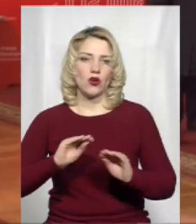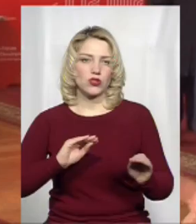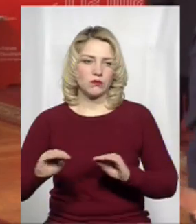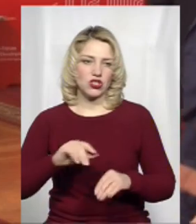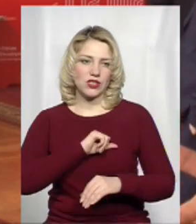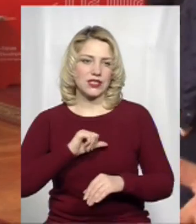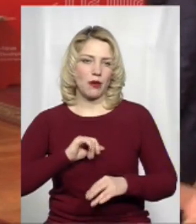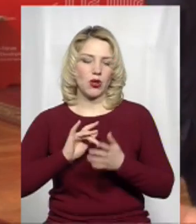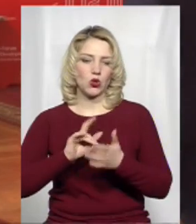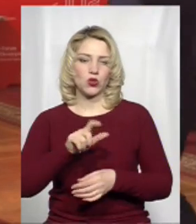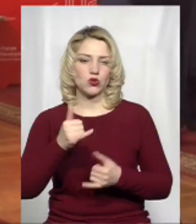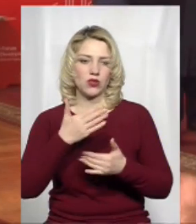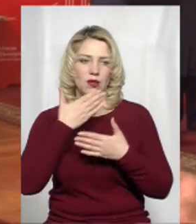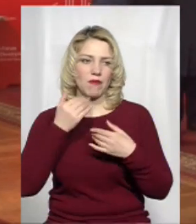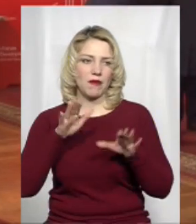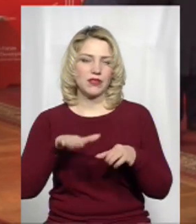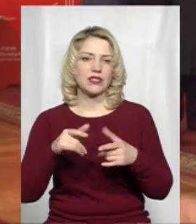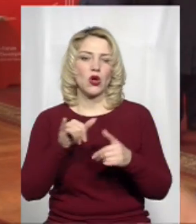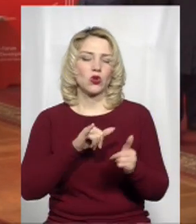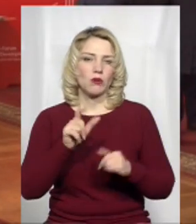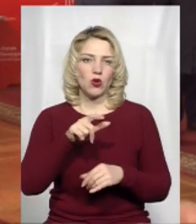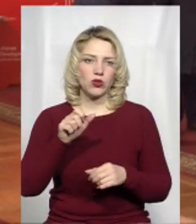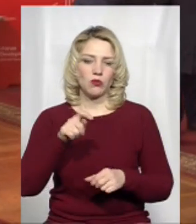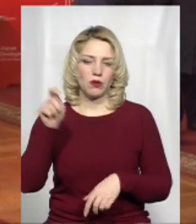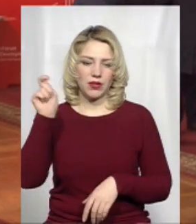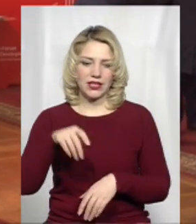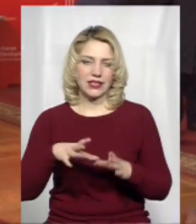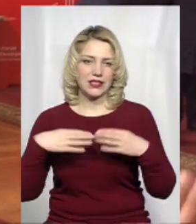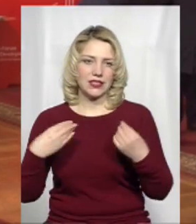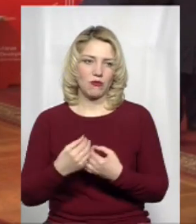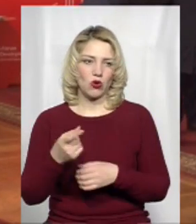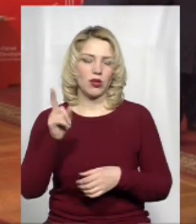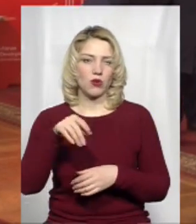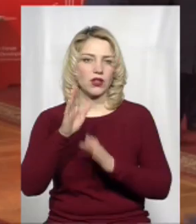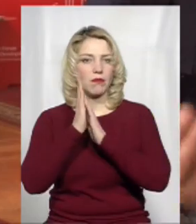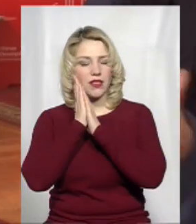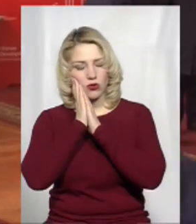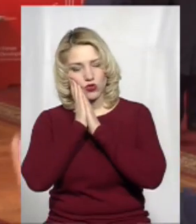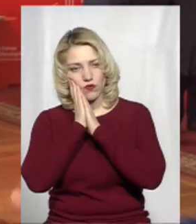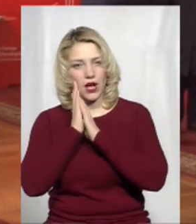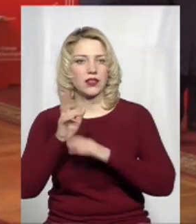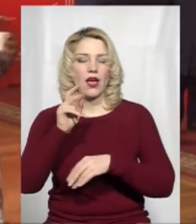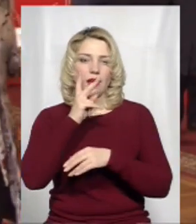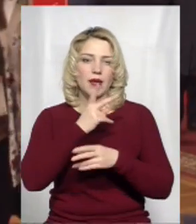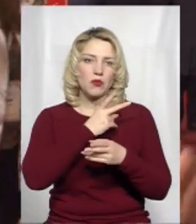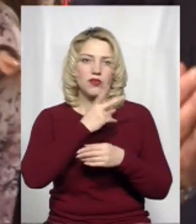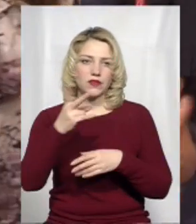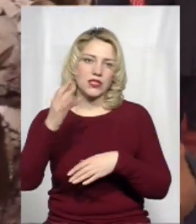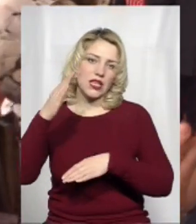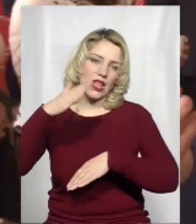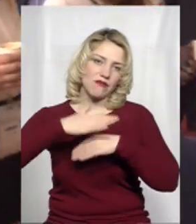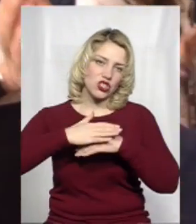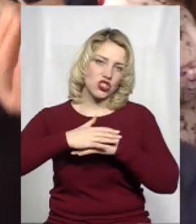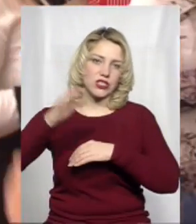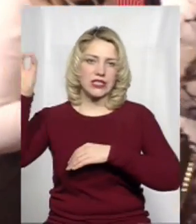Сьогодні в нас немає ні одного місця, де б люди приїхали з сім'єю і змогли б навіть заночувати, помилуватися вечірньою, заходом